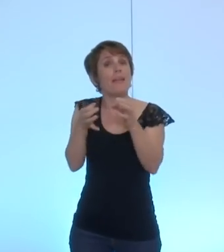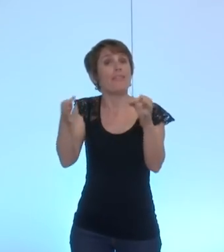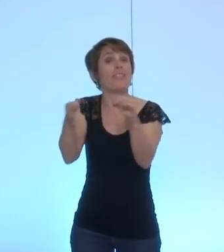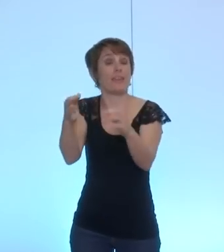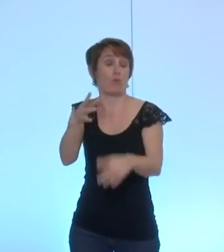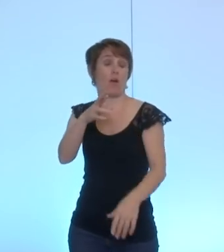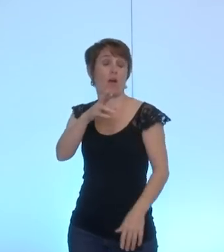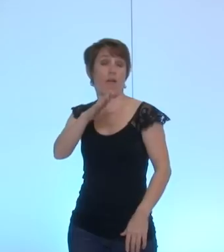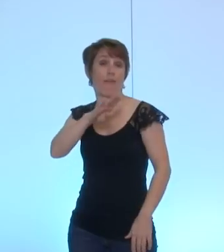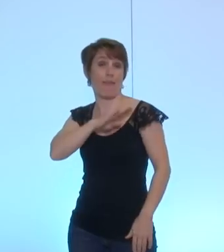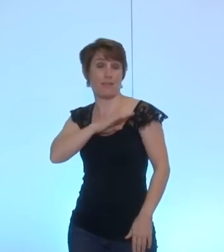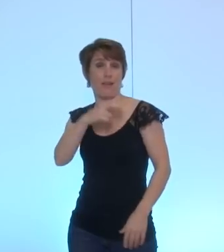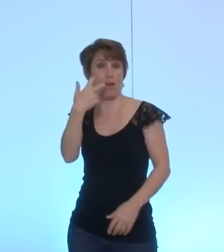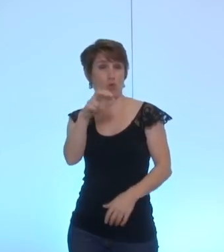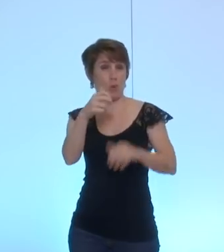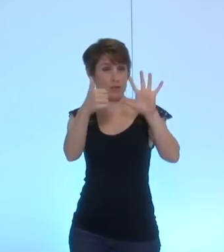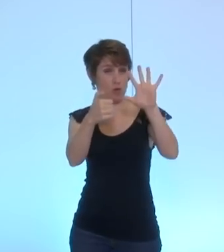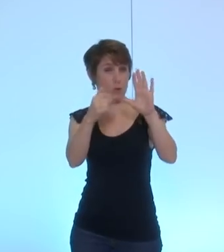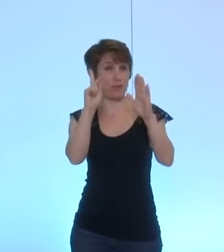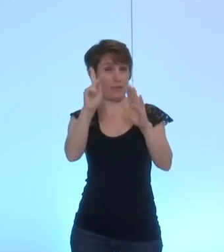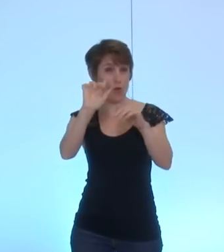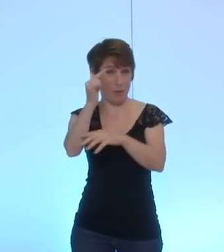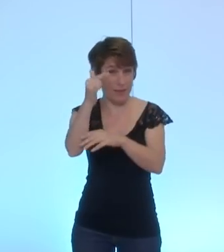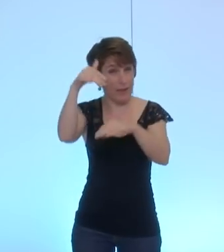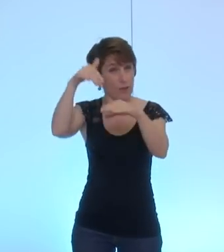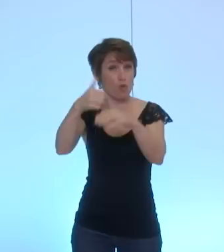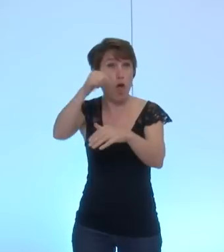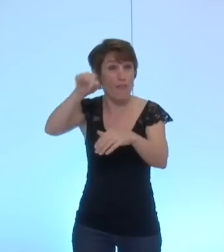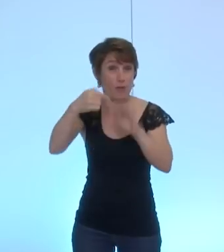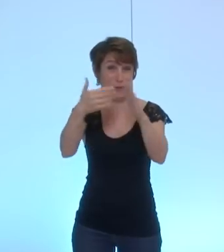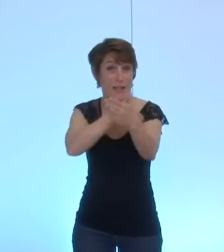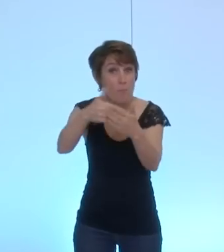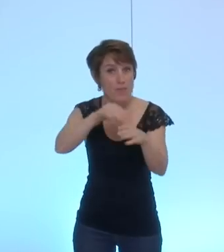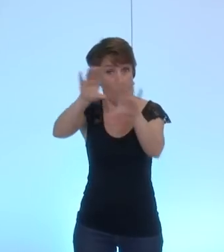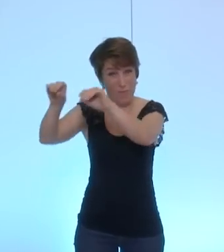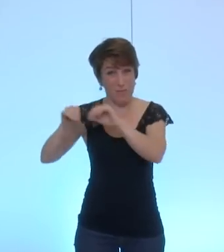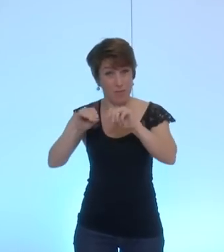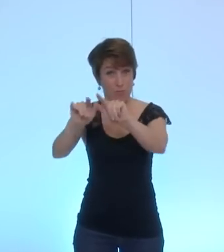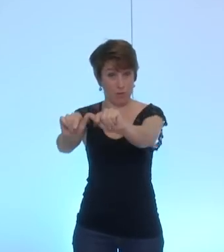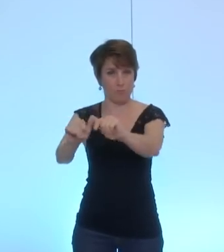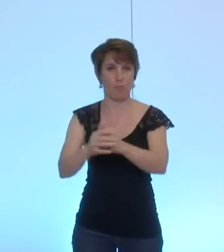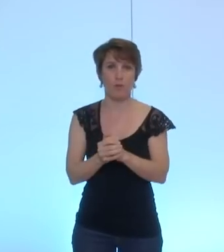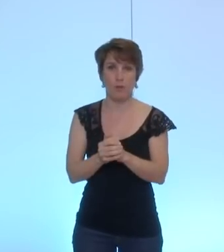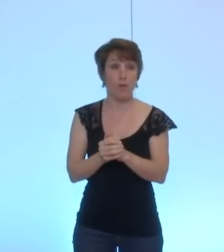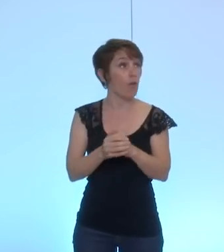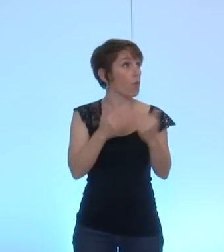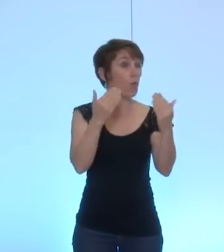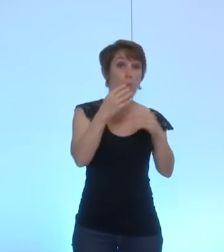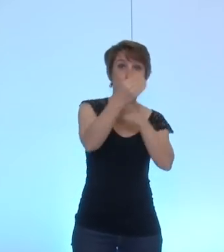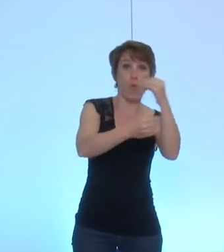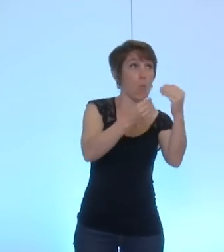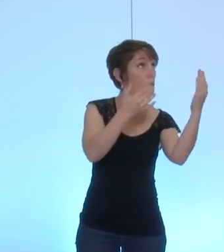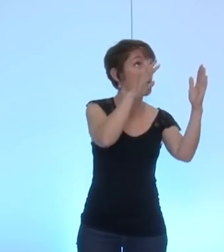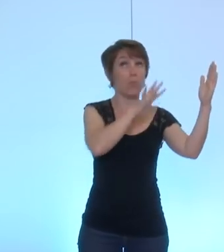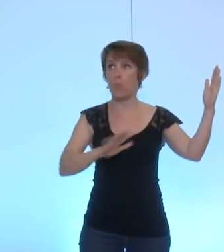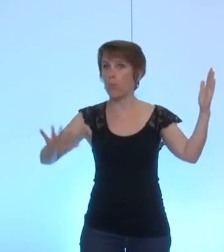de 360 km2 où vit 1,7 million d'habitants on évoque au monde dans la densité